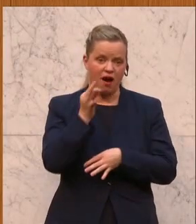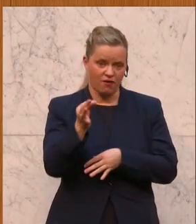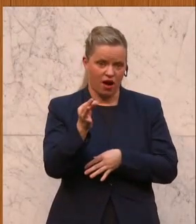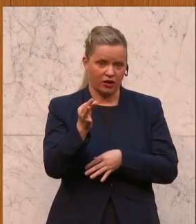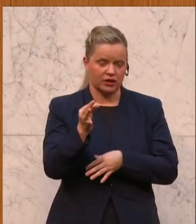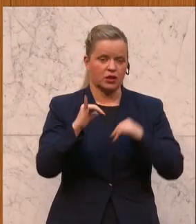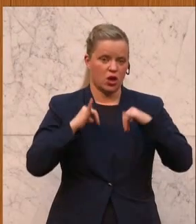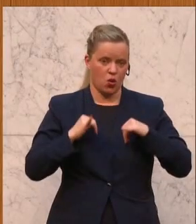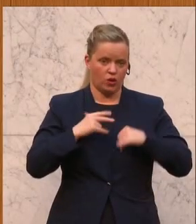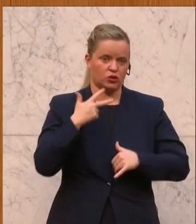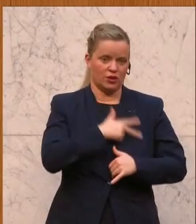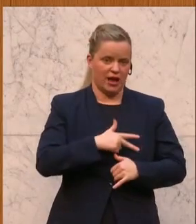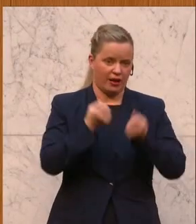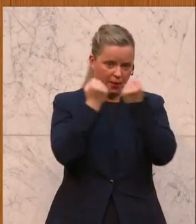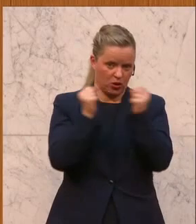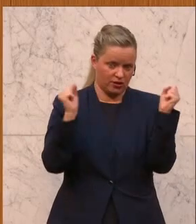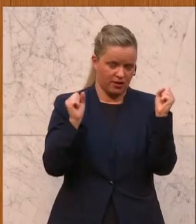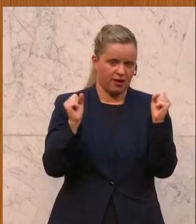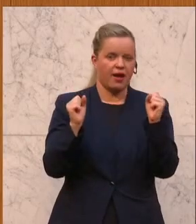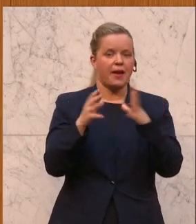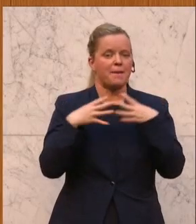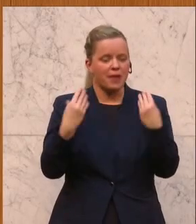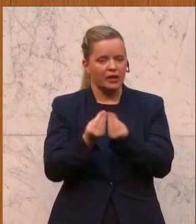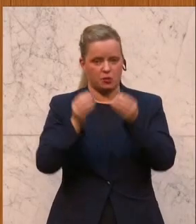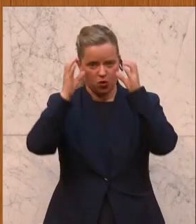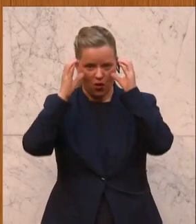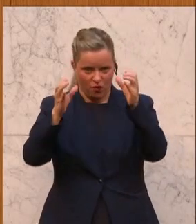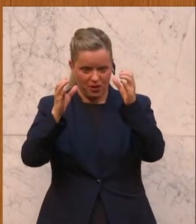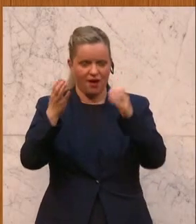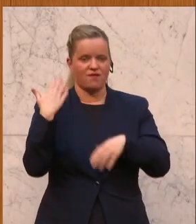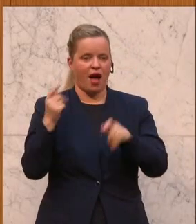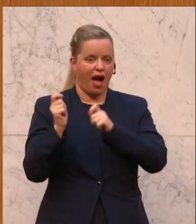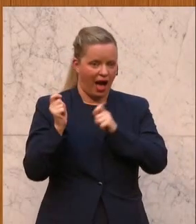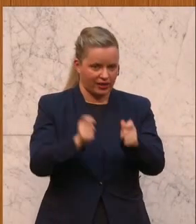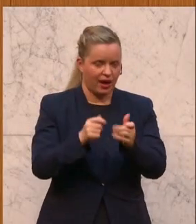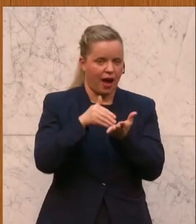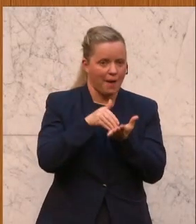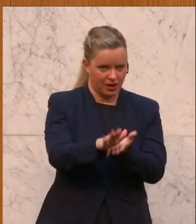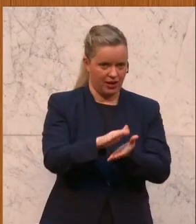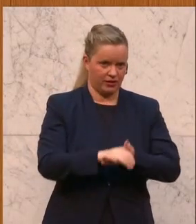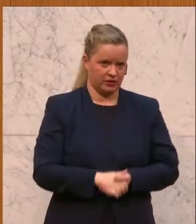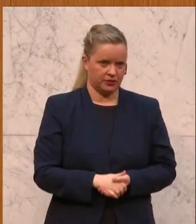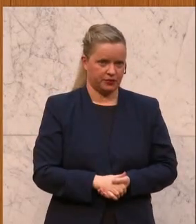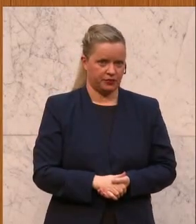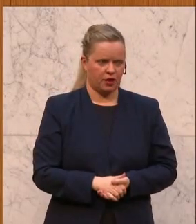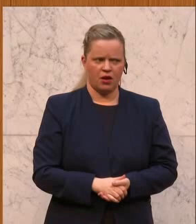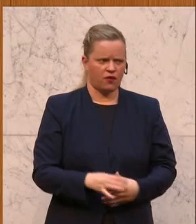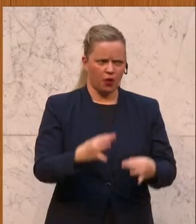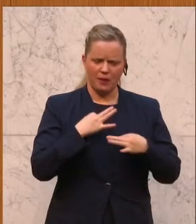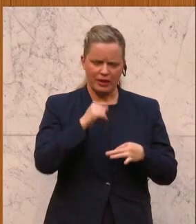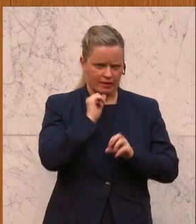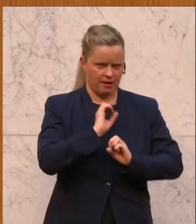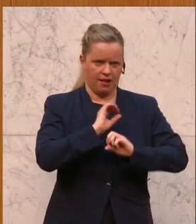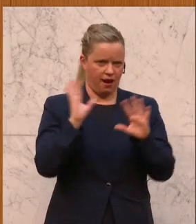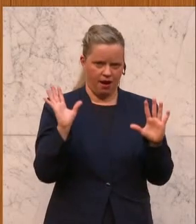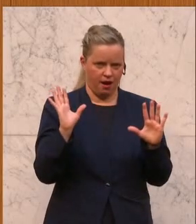hat die Sozialdemokratie gemeinsam mit der ÖVP diesen Antrag abgelehnt. Ist mir jetzt nicht ganz erklärlich, aber